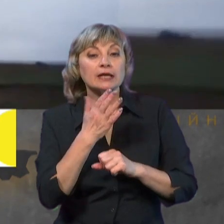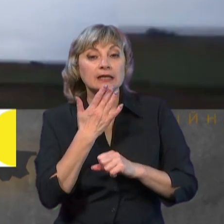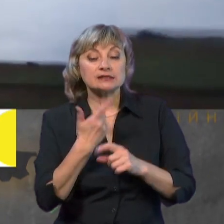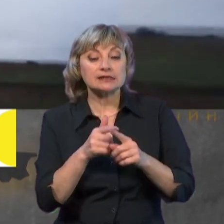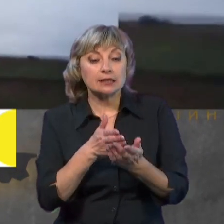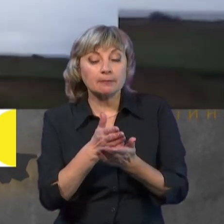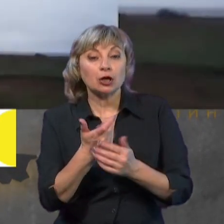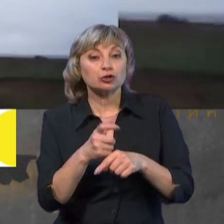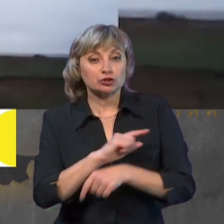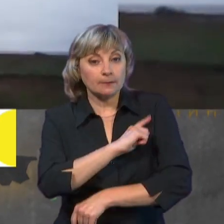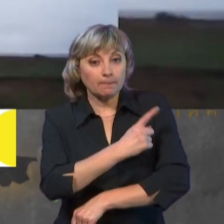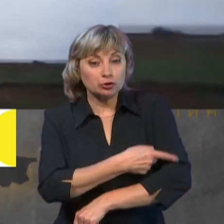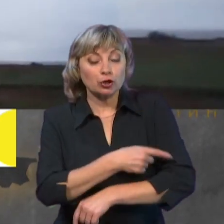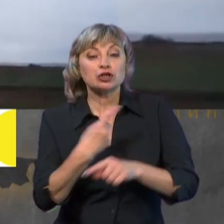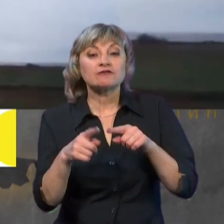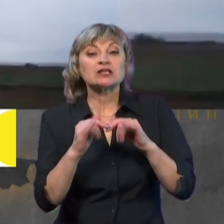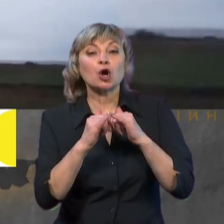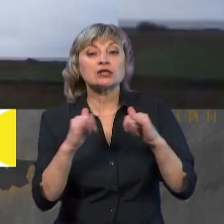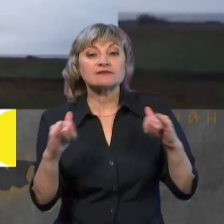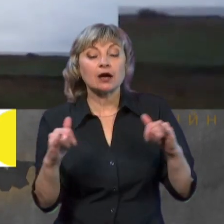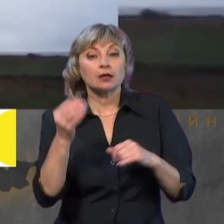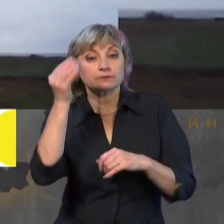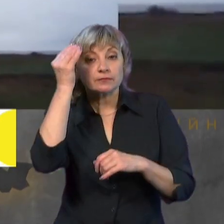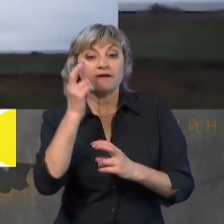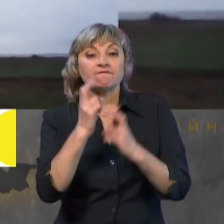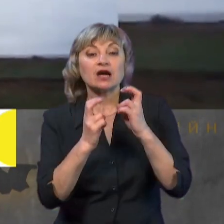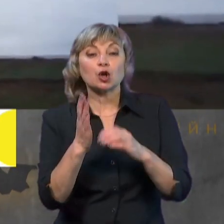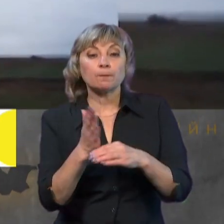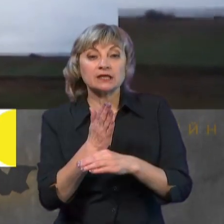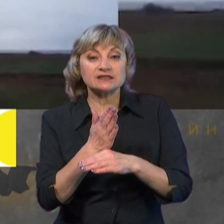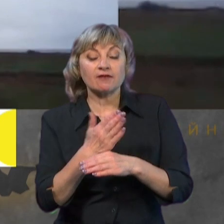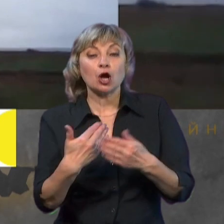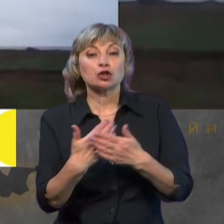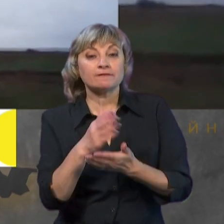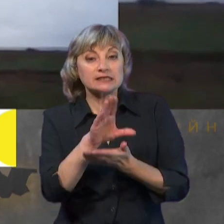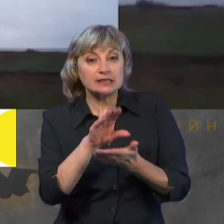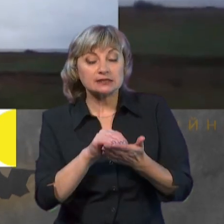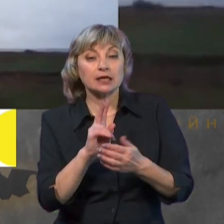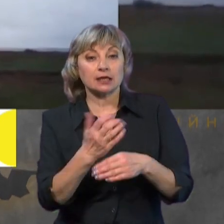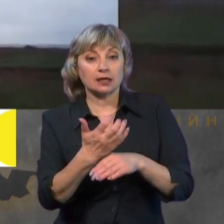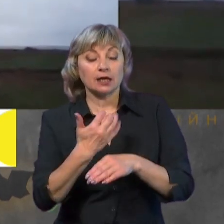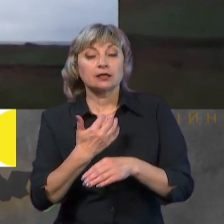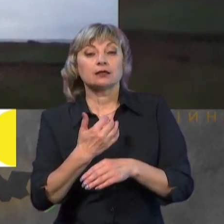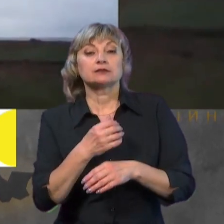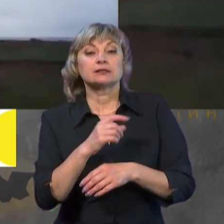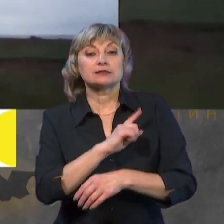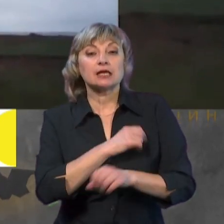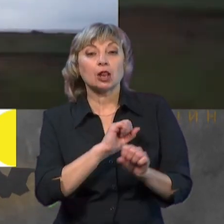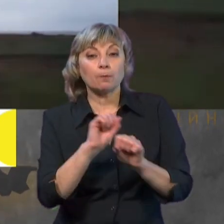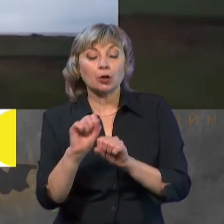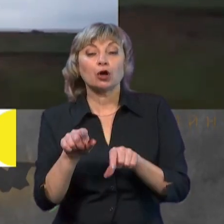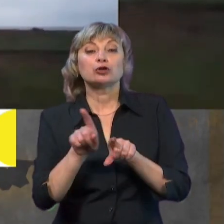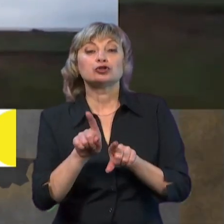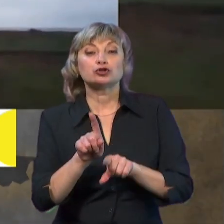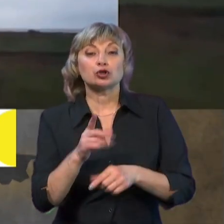напрямок достатньо потужно і швидко розвивається. Як з точки зору виробництва нових зразків, які надходять для сил оборони, так і що